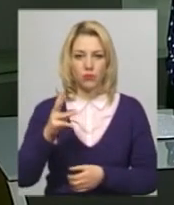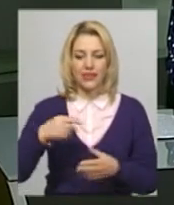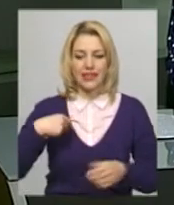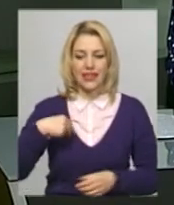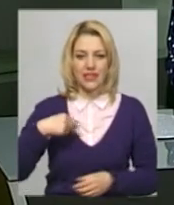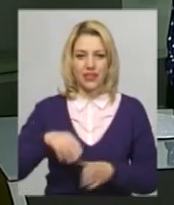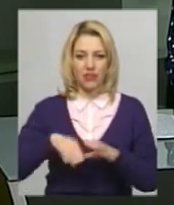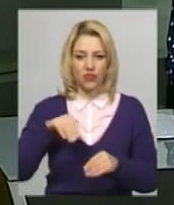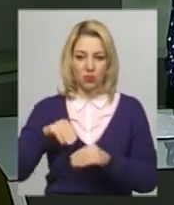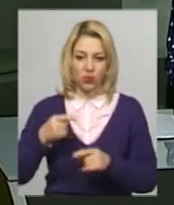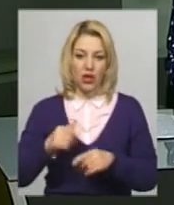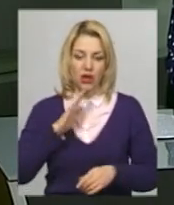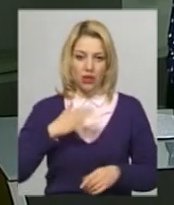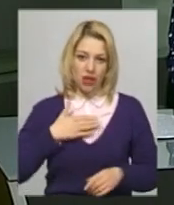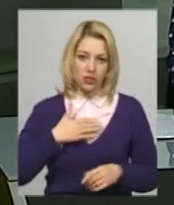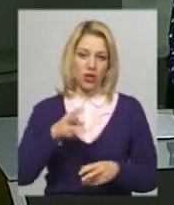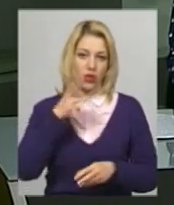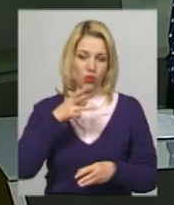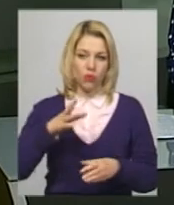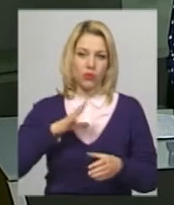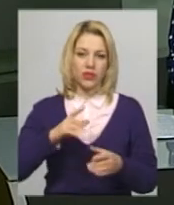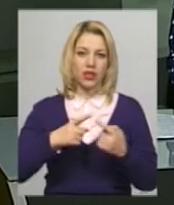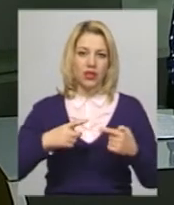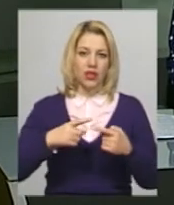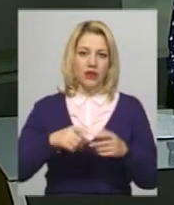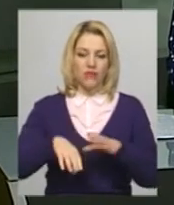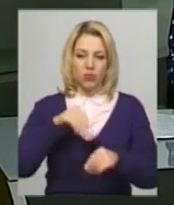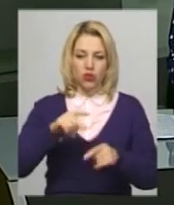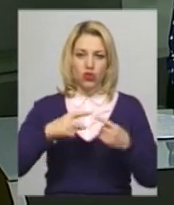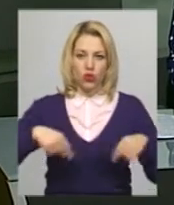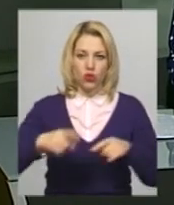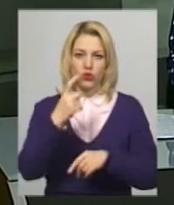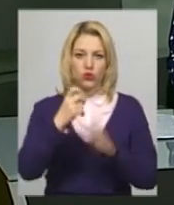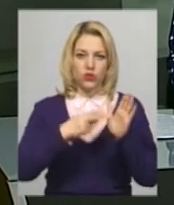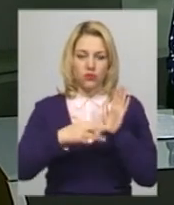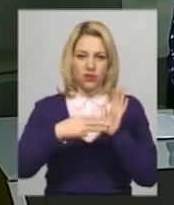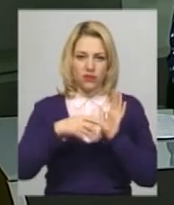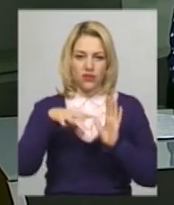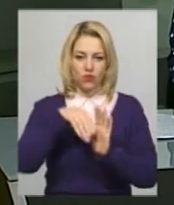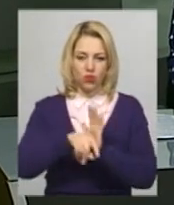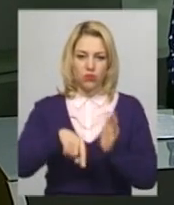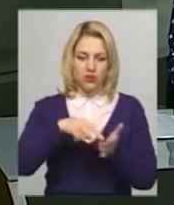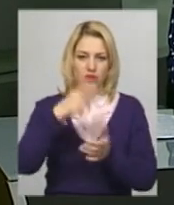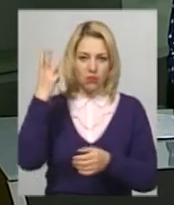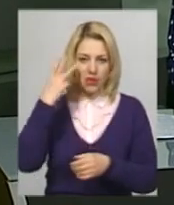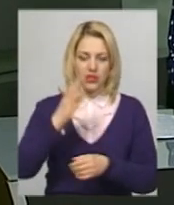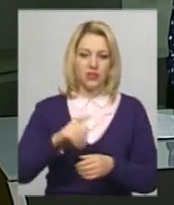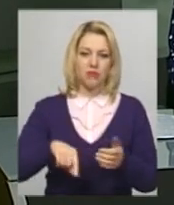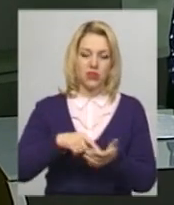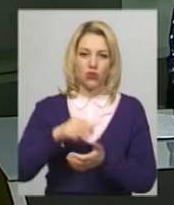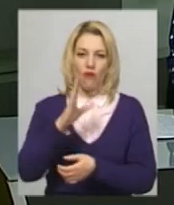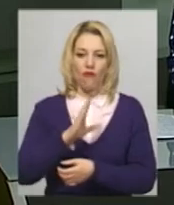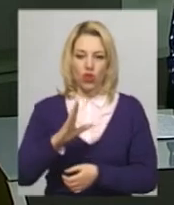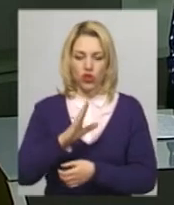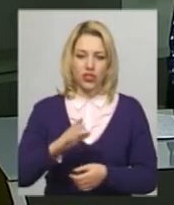Наша знімальна група побувала на територіальному виборчому окрузі номер 188. Сюди входять дільниці з міст Хмельницький та Волочиськ, а також